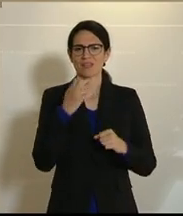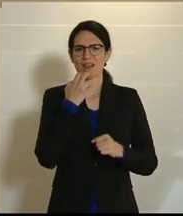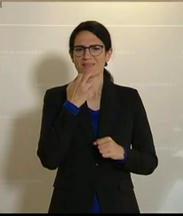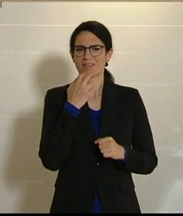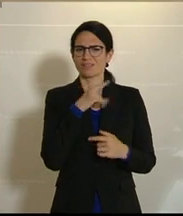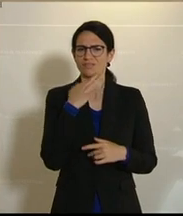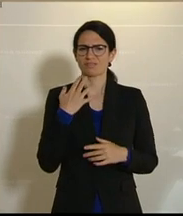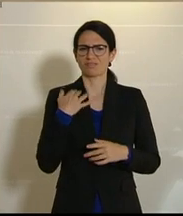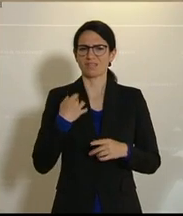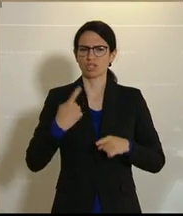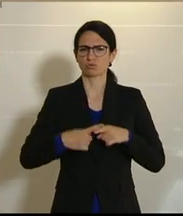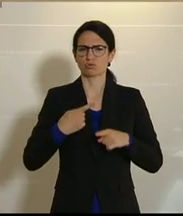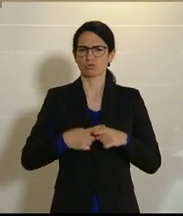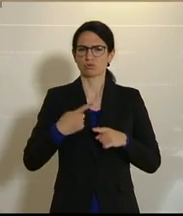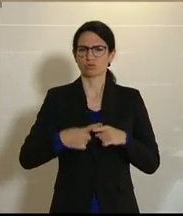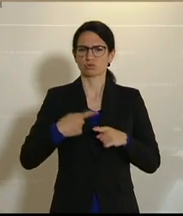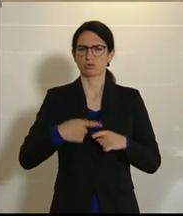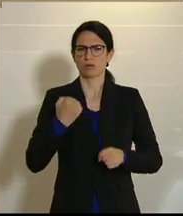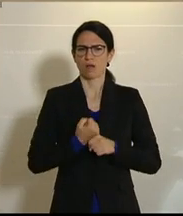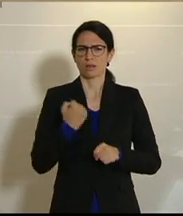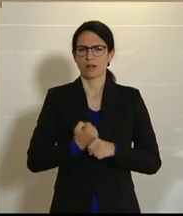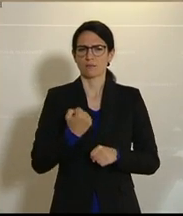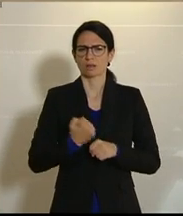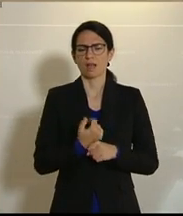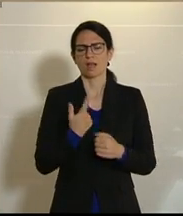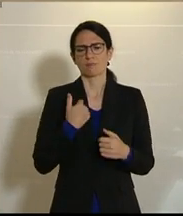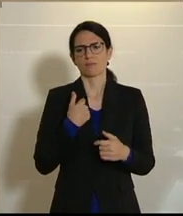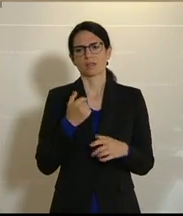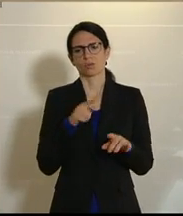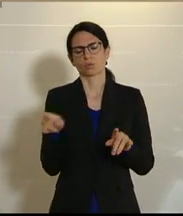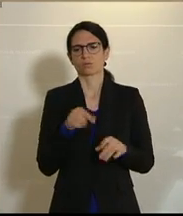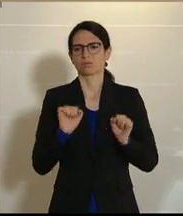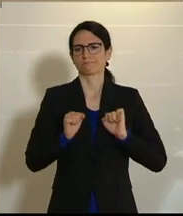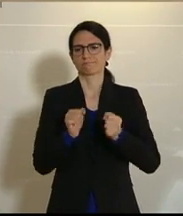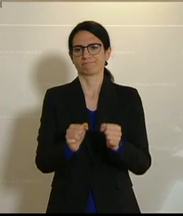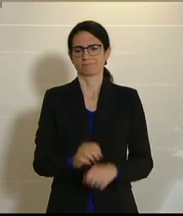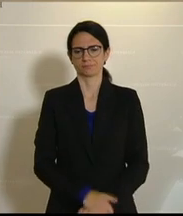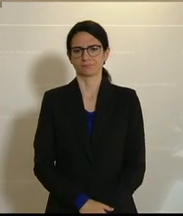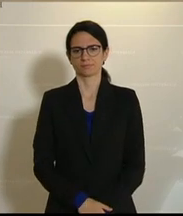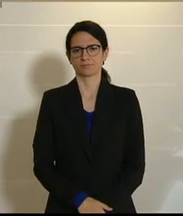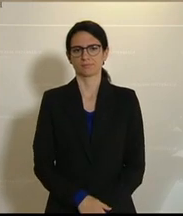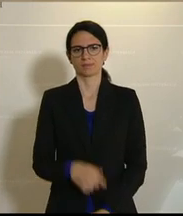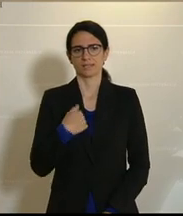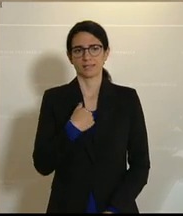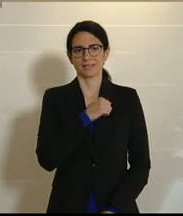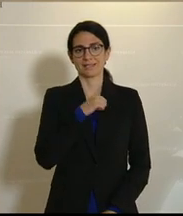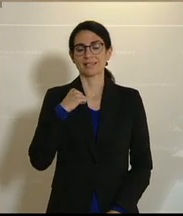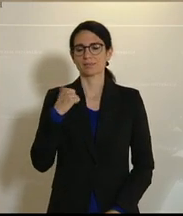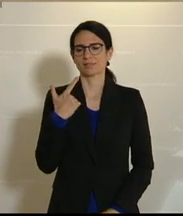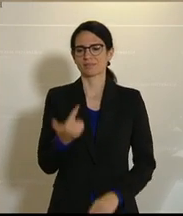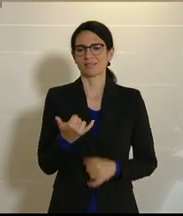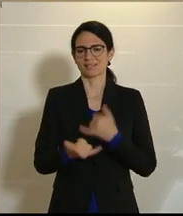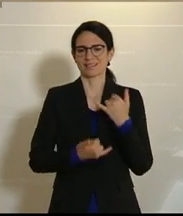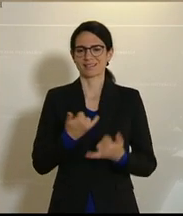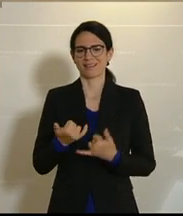hier einbringen. Ich selber bin seit 20 Jahren aktiv in der